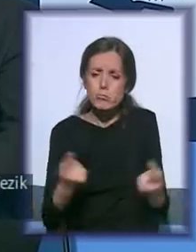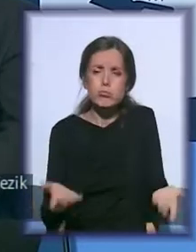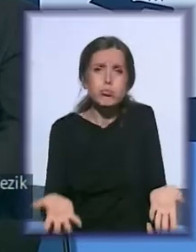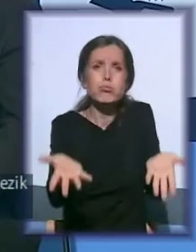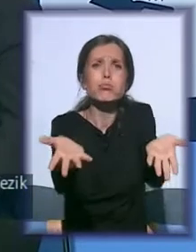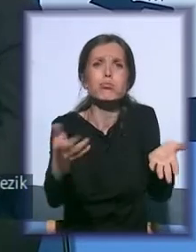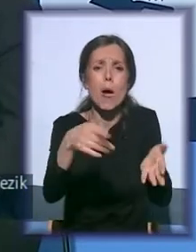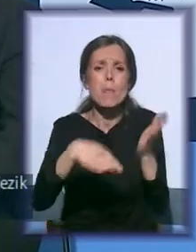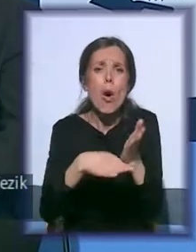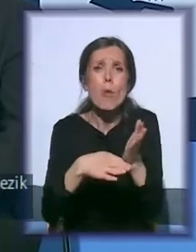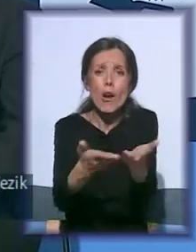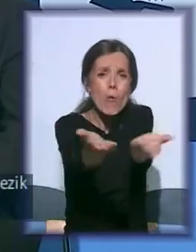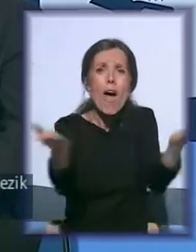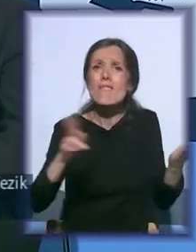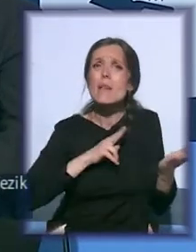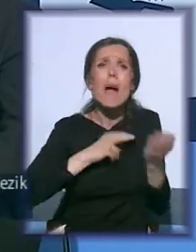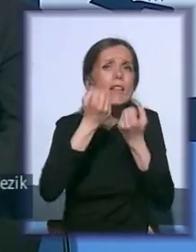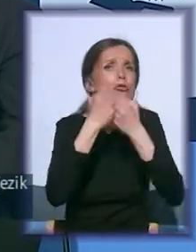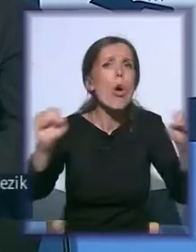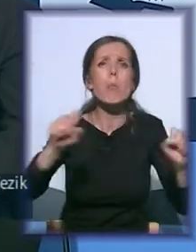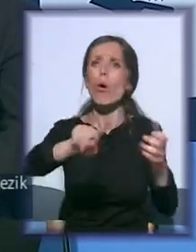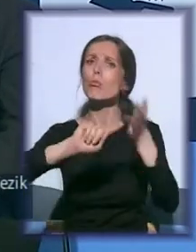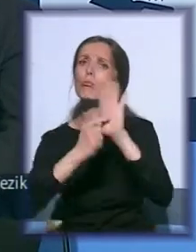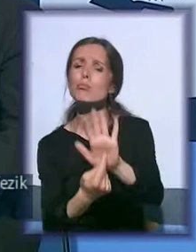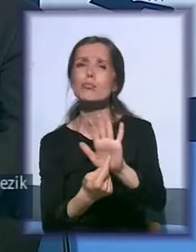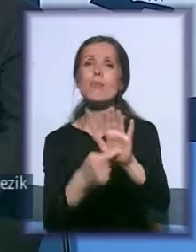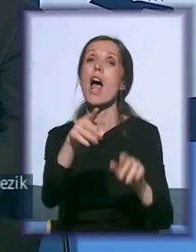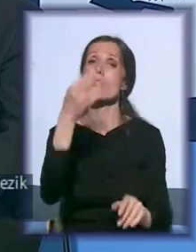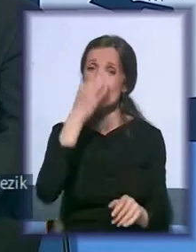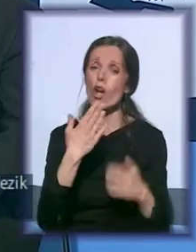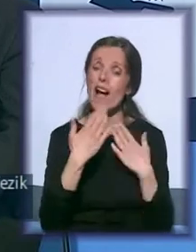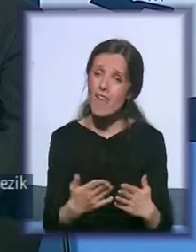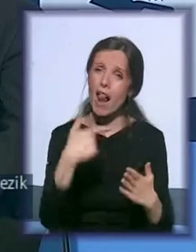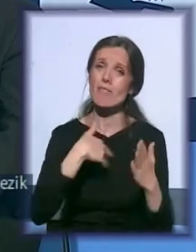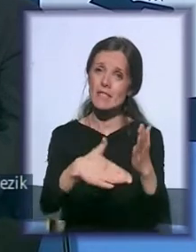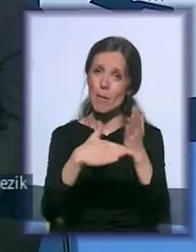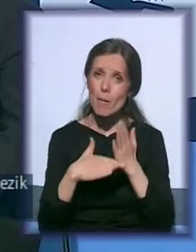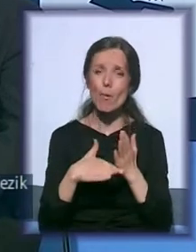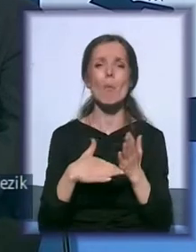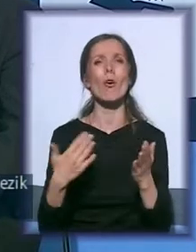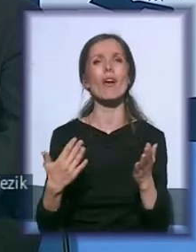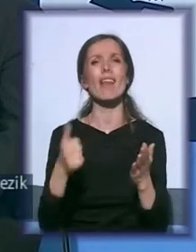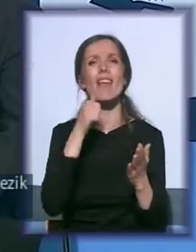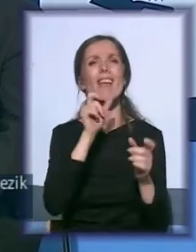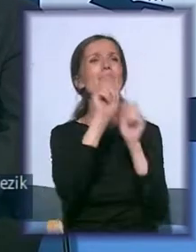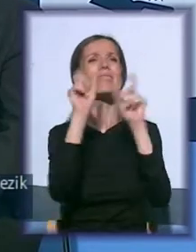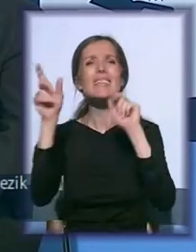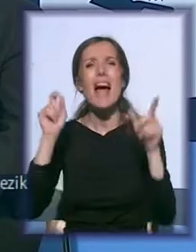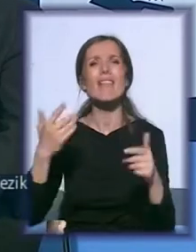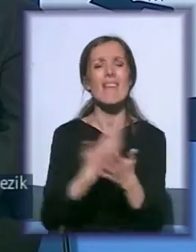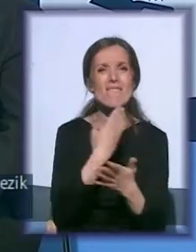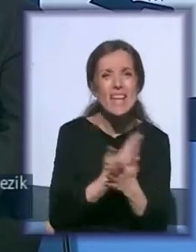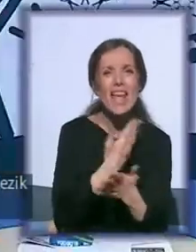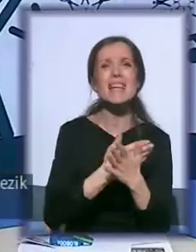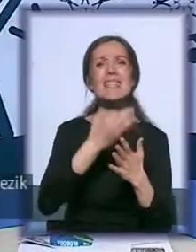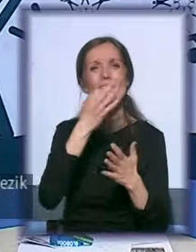pomognemo, a vi imate potpuno sloboda da se predstavite. Vama hvala. Pomogli ste nam i kod slanja vesti, informacije